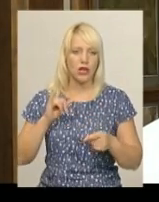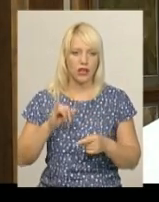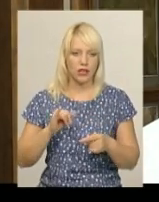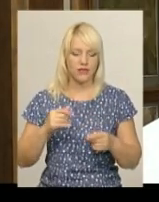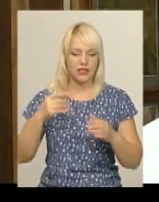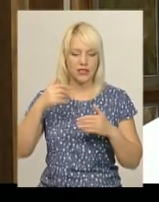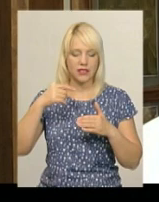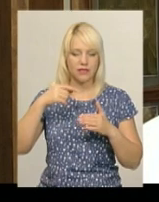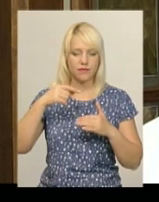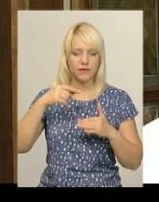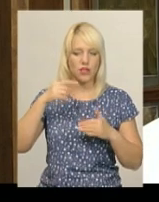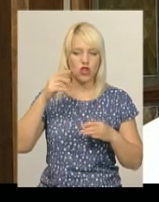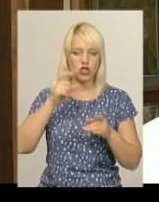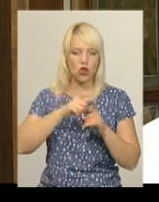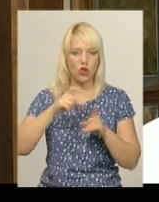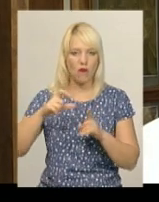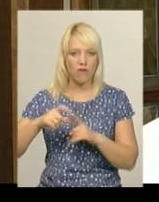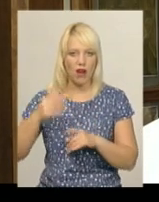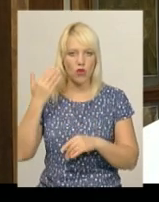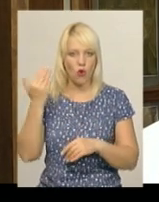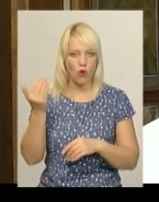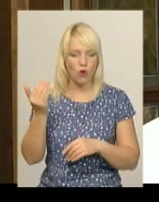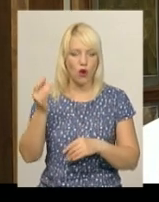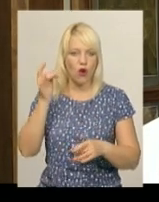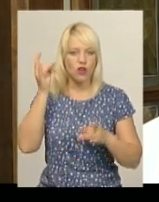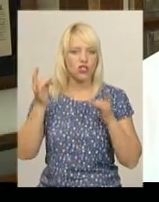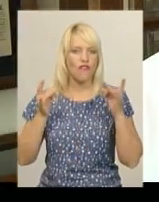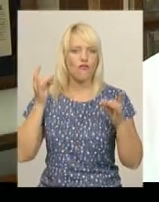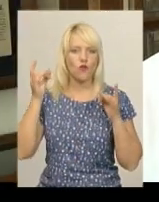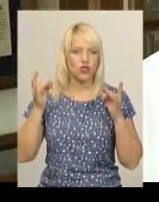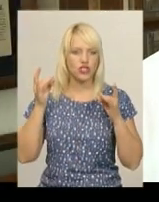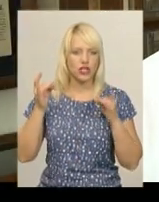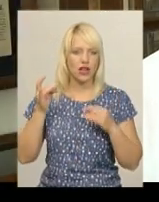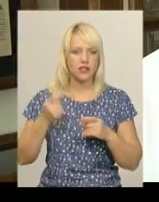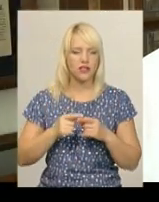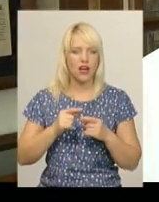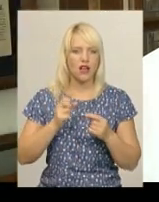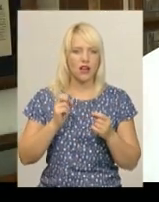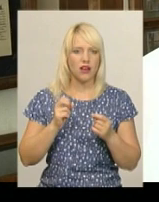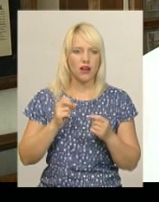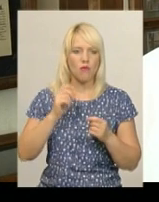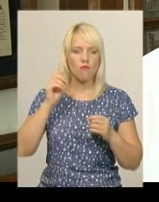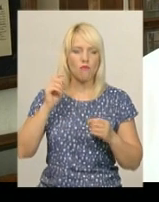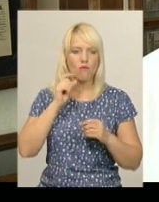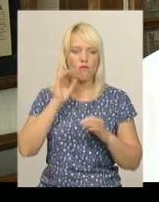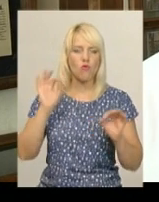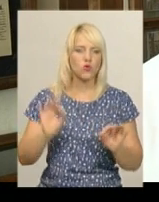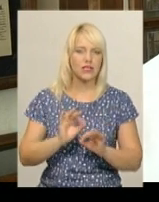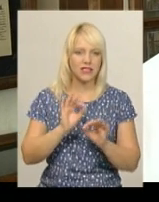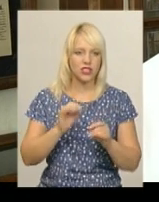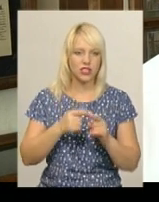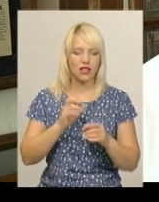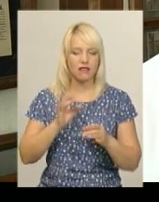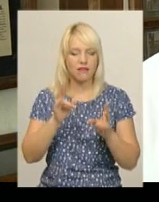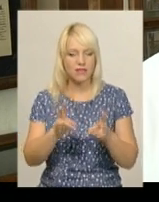українські обертони музичні. Дуже і ніжні, і